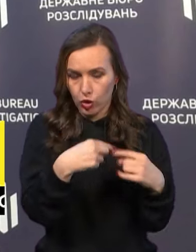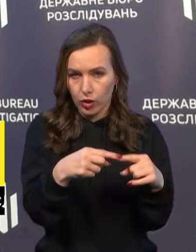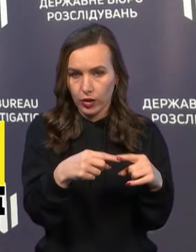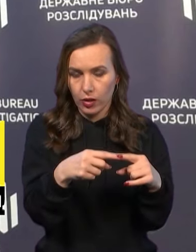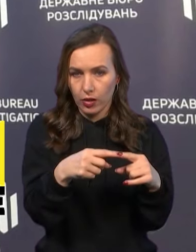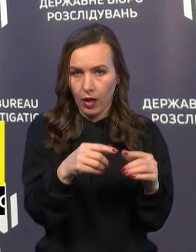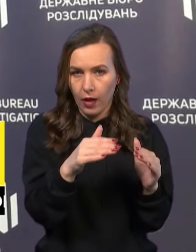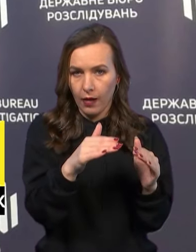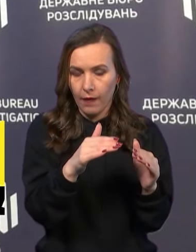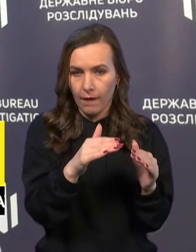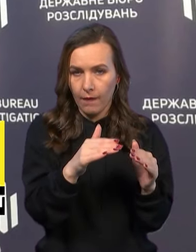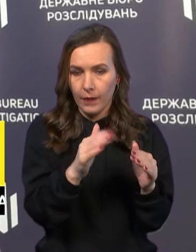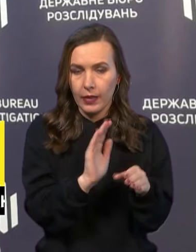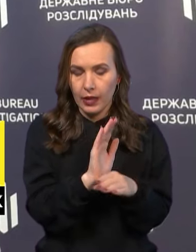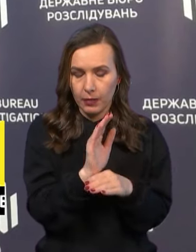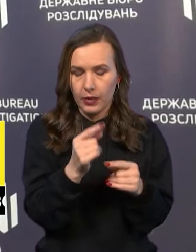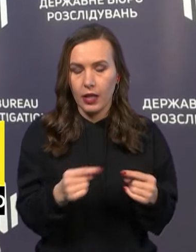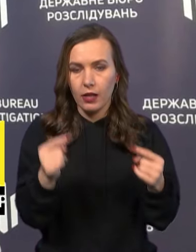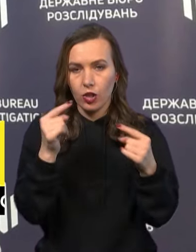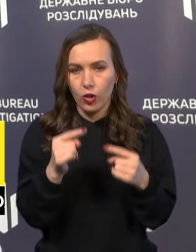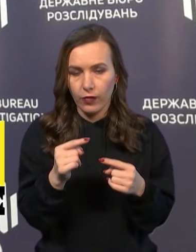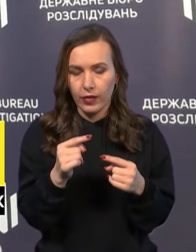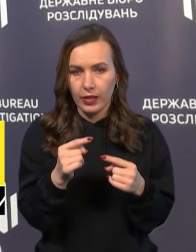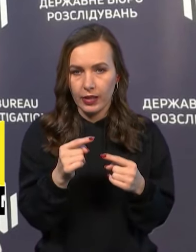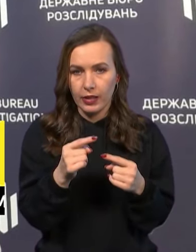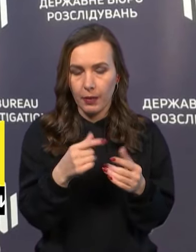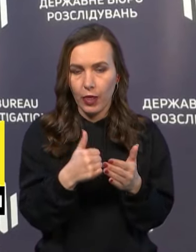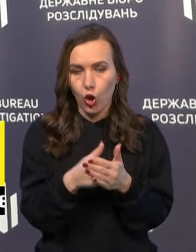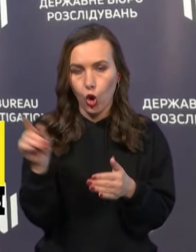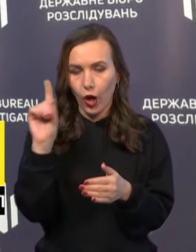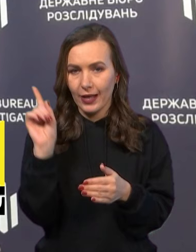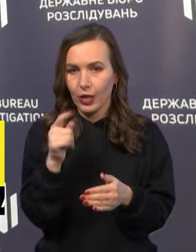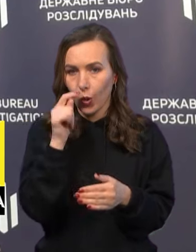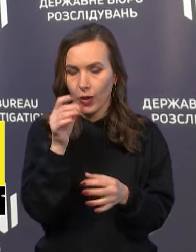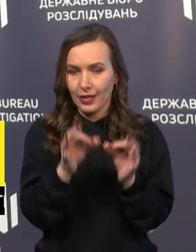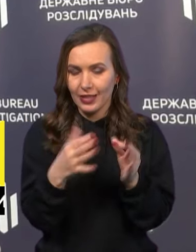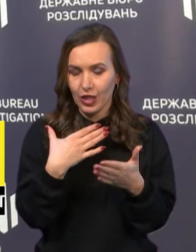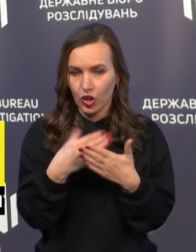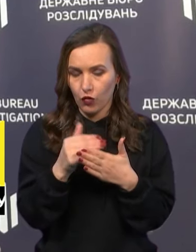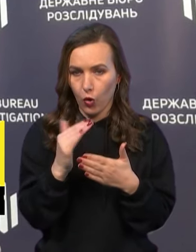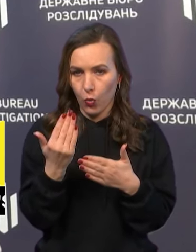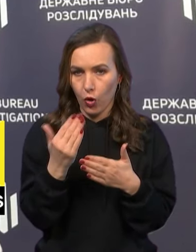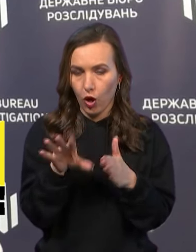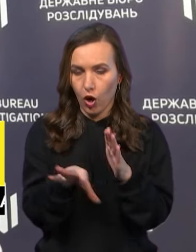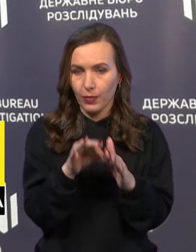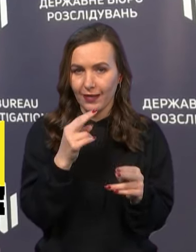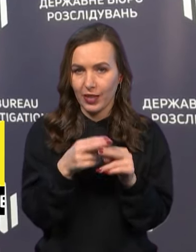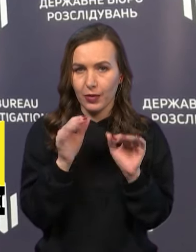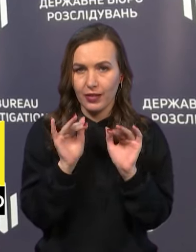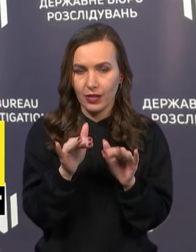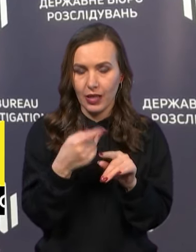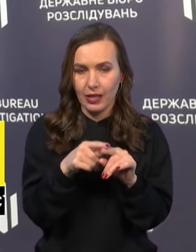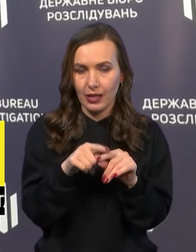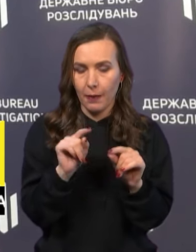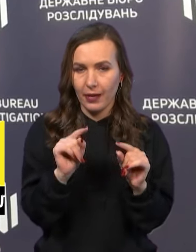відомство направляло навіть відповідний запит до Ізраїлю. Український суд зі свого боку обрав запобіжний захід за